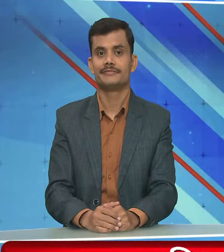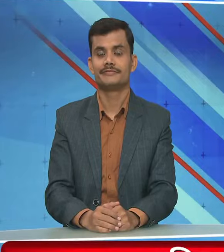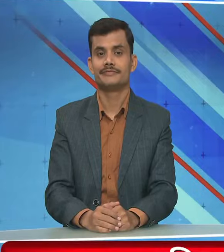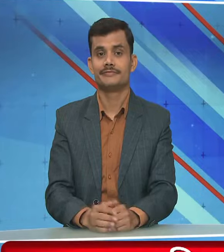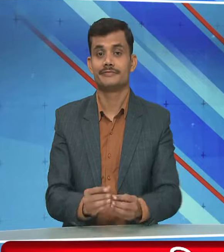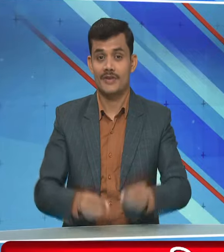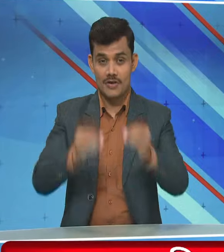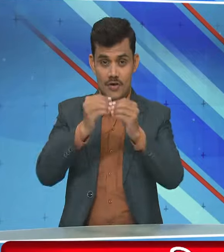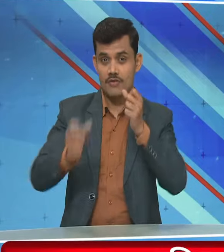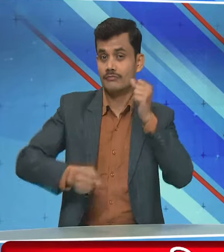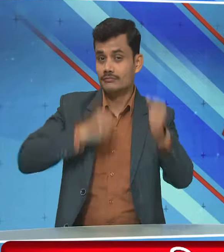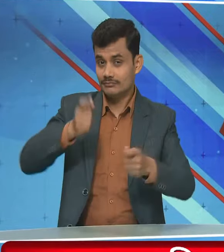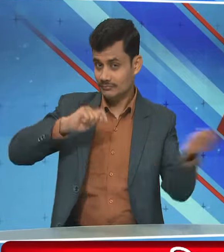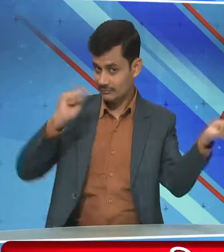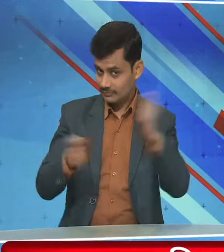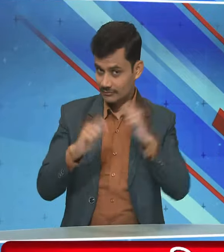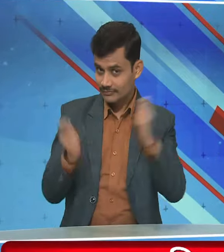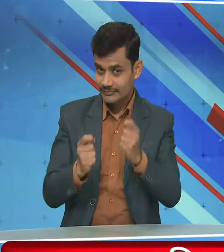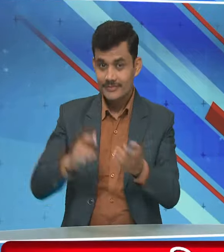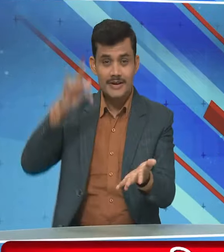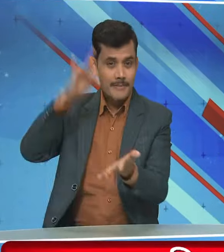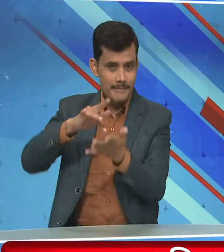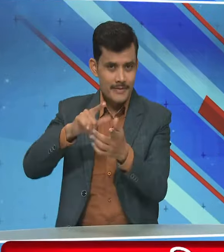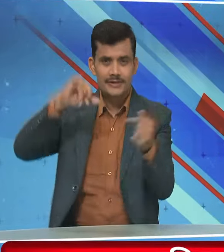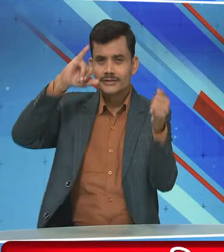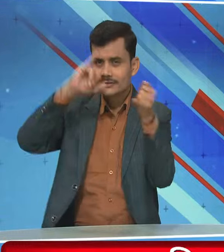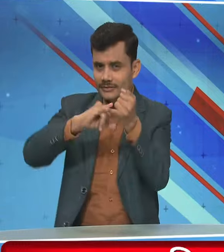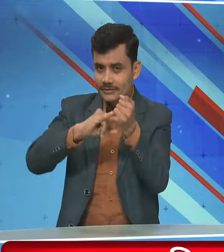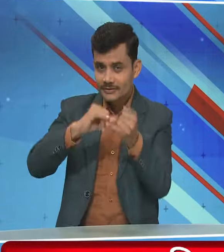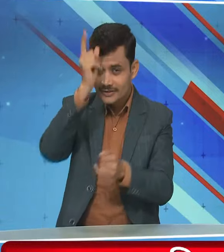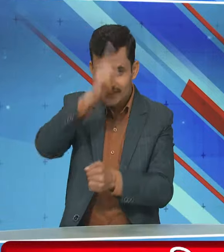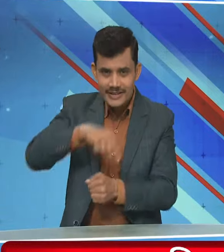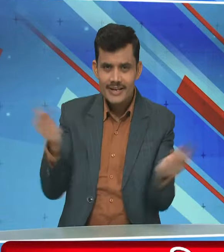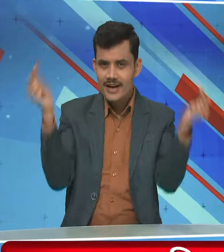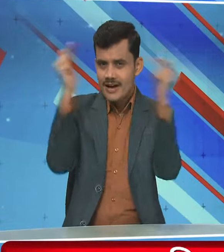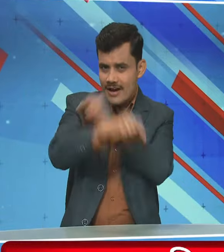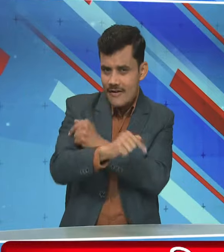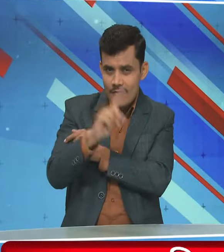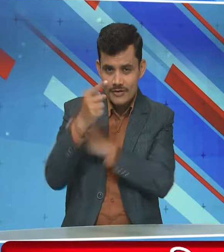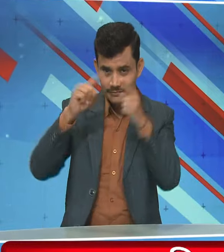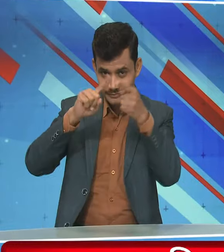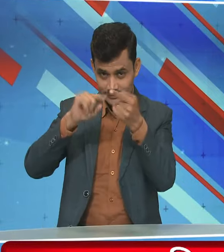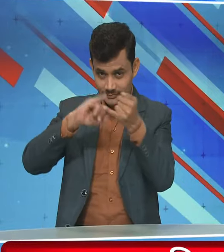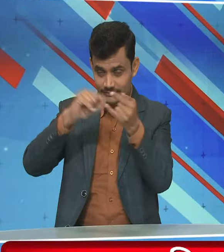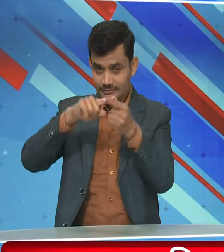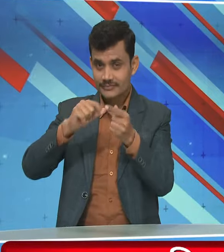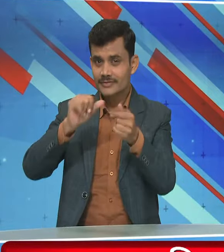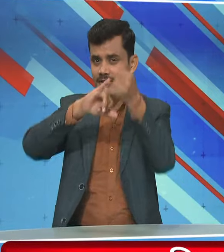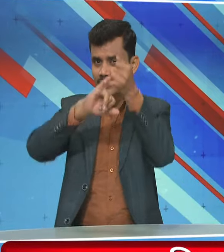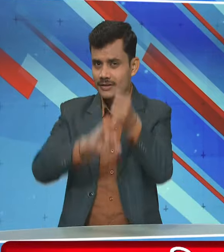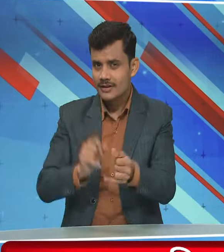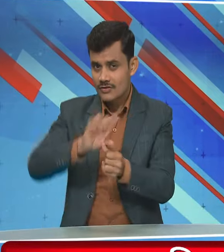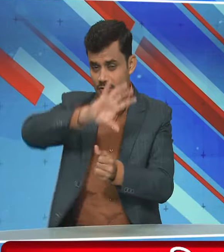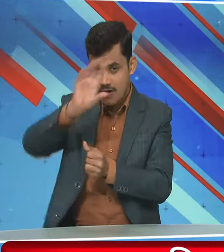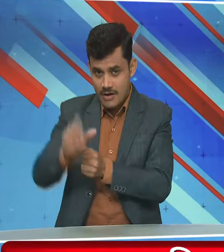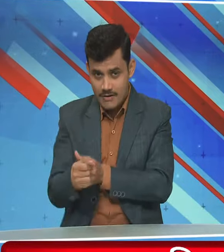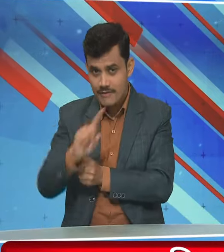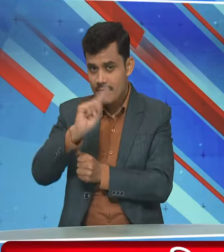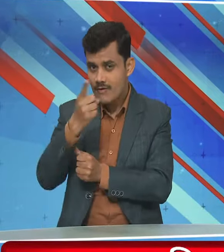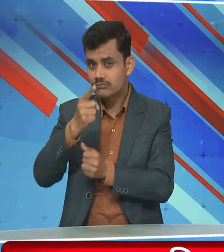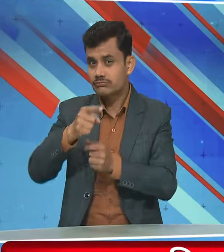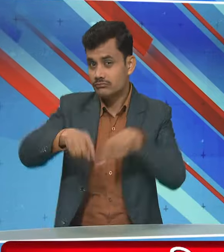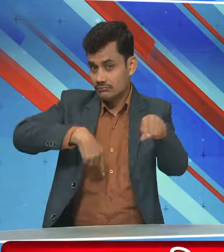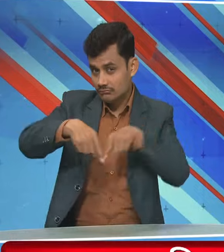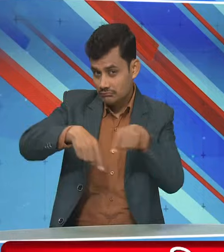और क्रिक्ट में संचूरियन में भारत के खलाफ खेले जा रहे पहले टेस्ट मैच में दक्षिन अफ्रीका ने पहली पारी में बनाए